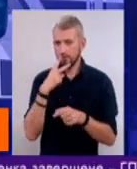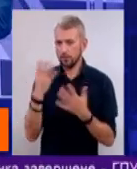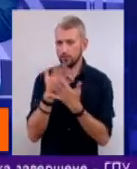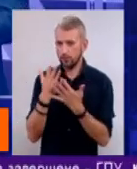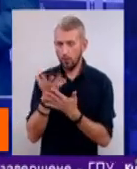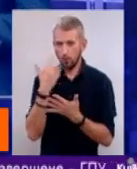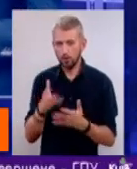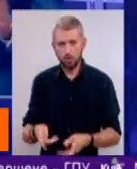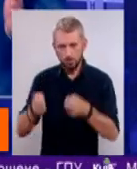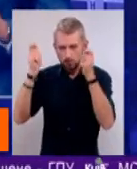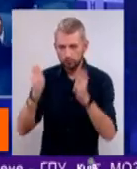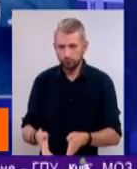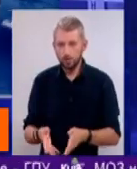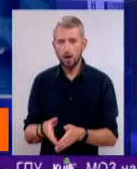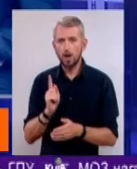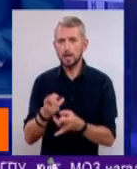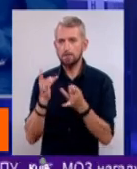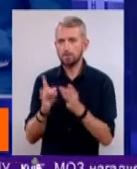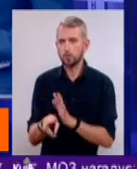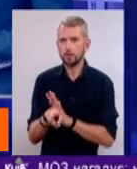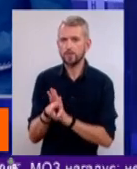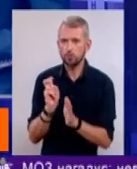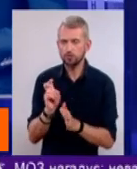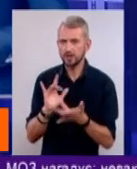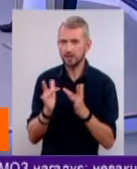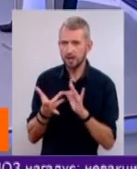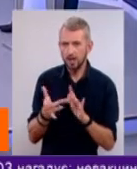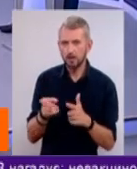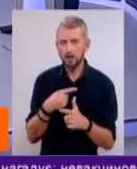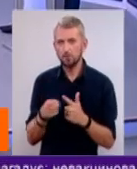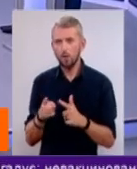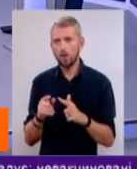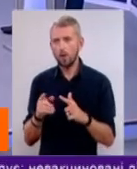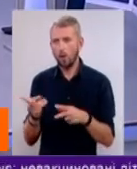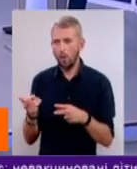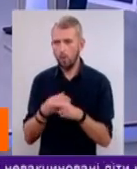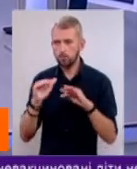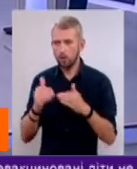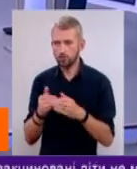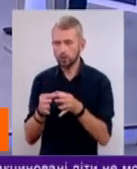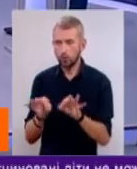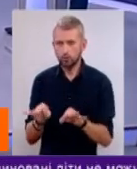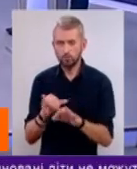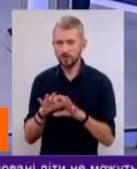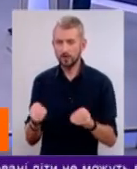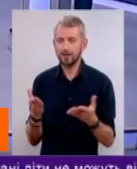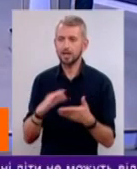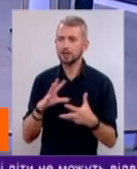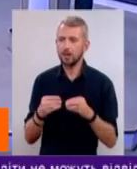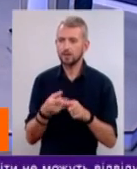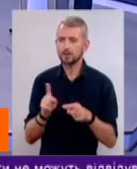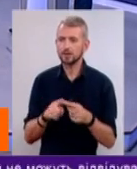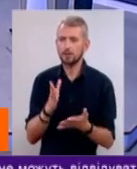розбивали, але там просто відключити певним чином інтернет, або обмежити доступ і все. Які наслідки це